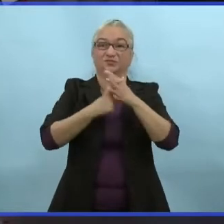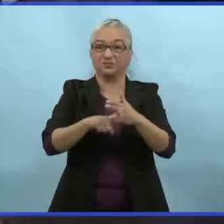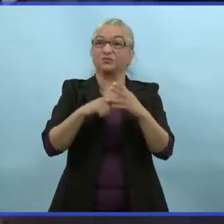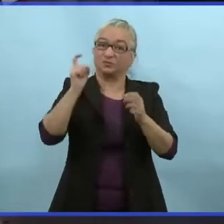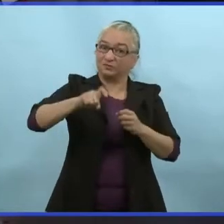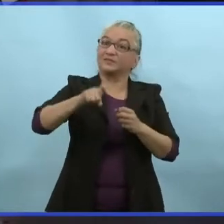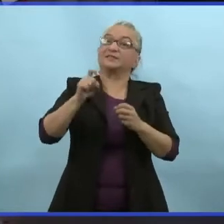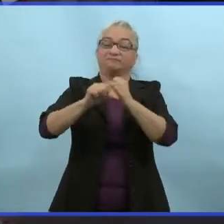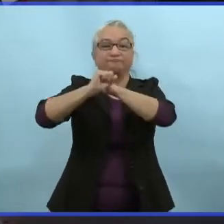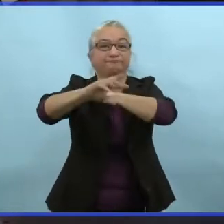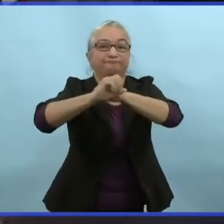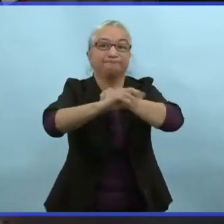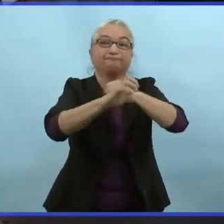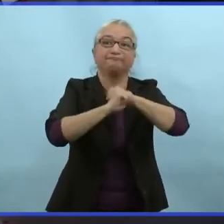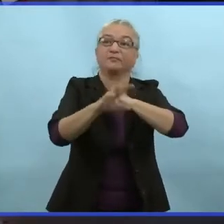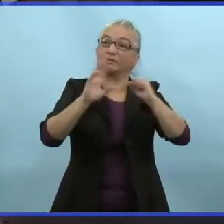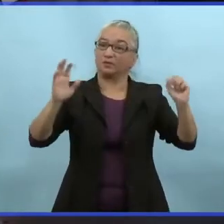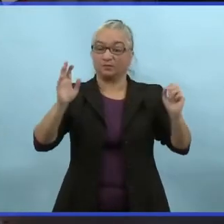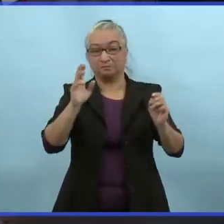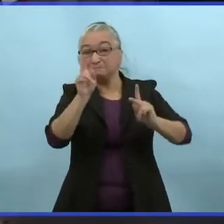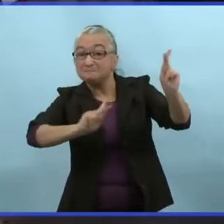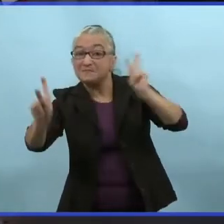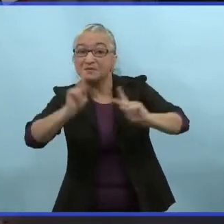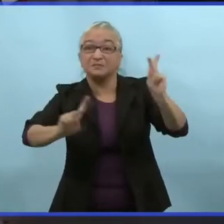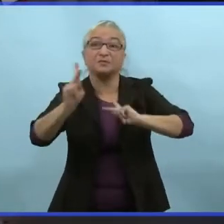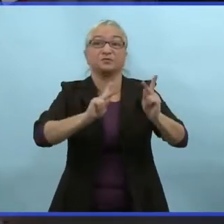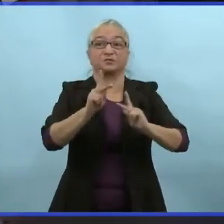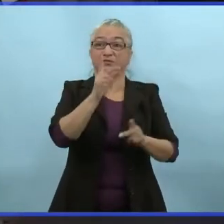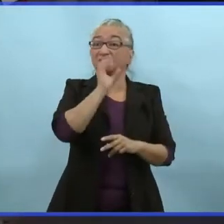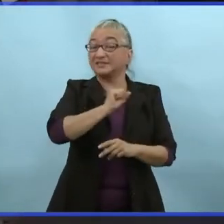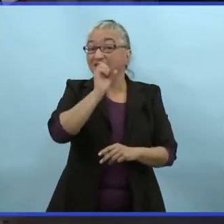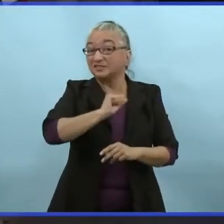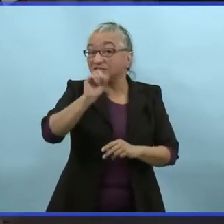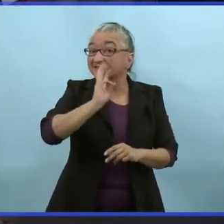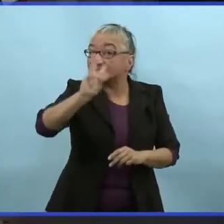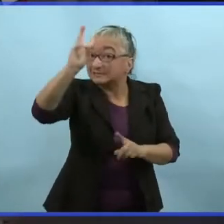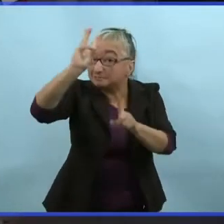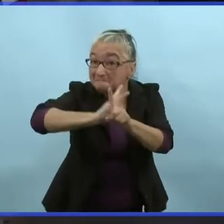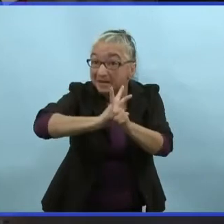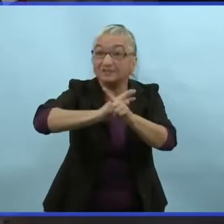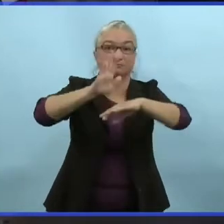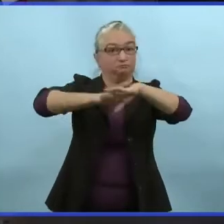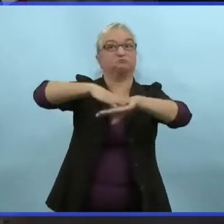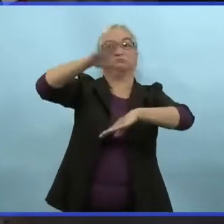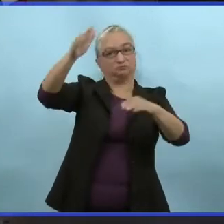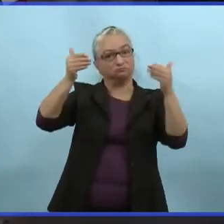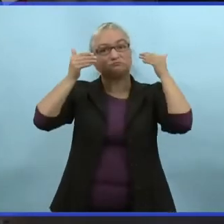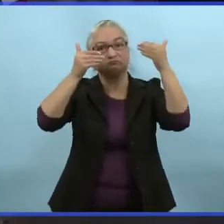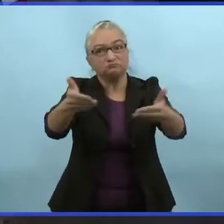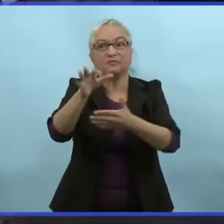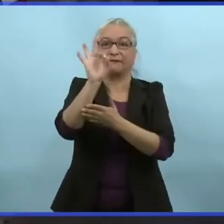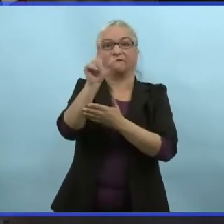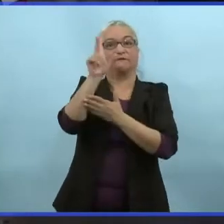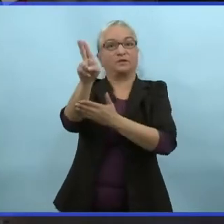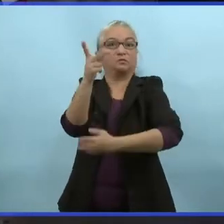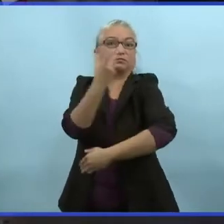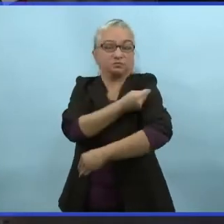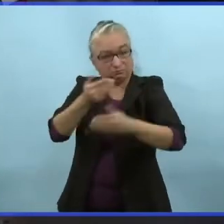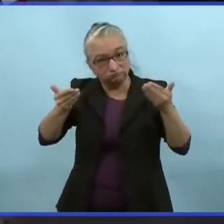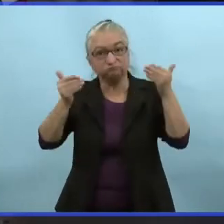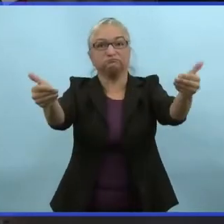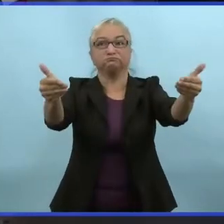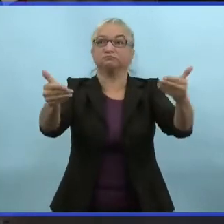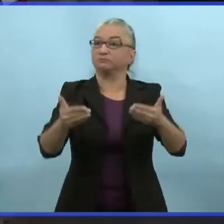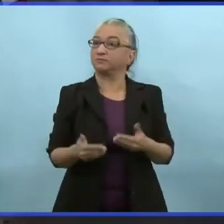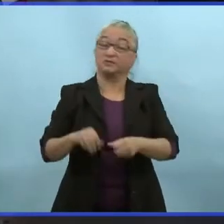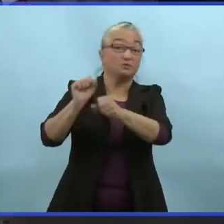sont arrivés, la campagne est en place, et nous suggérerons à tous les Manitobains de plus de six mois de se faire vacciner